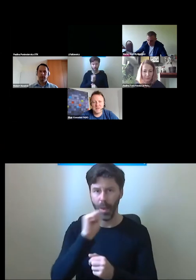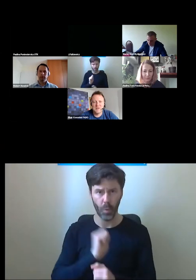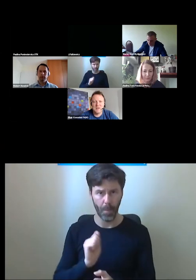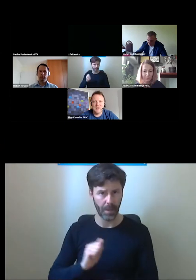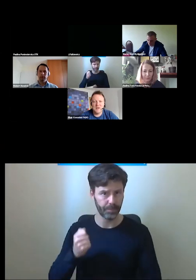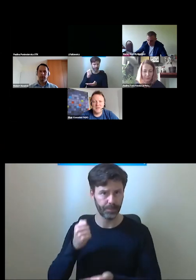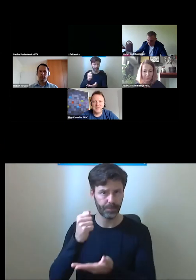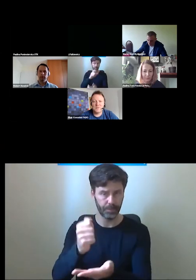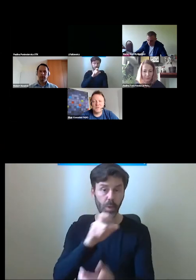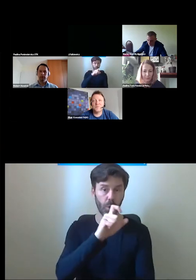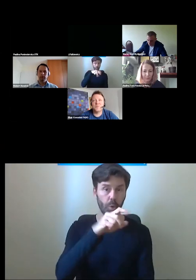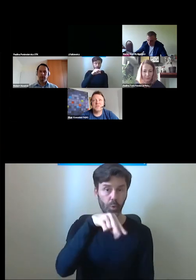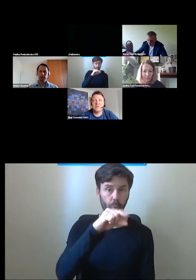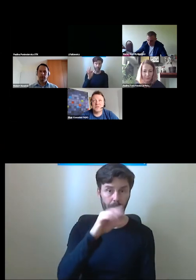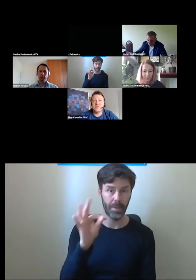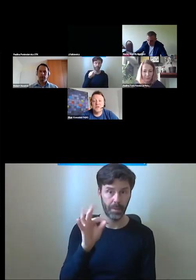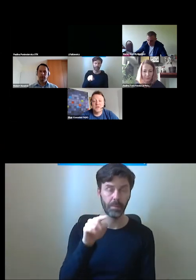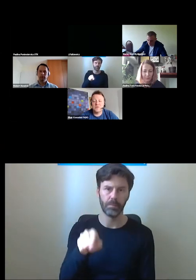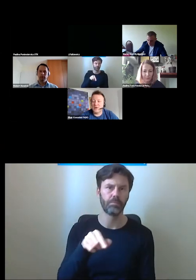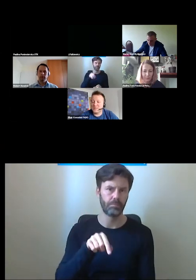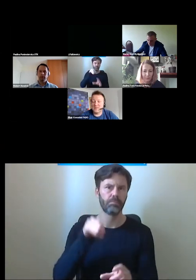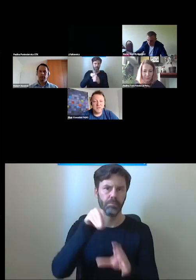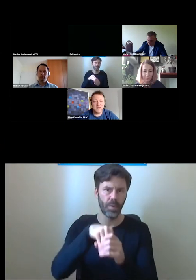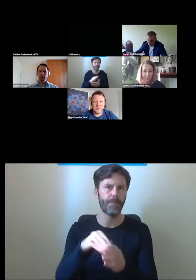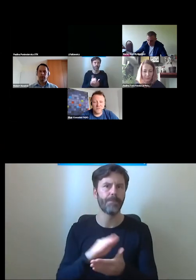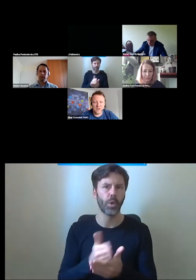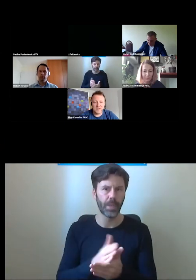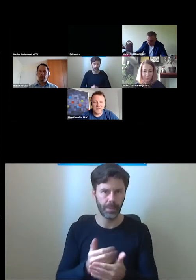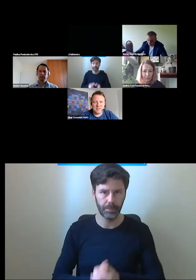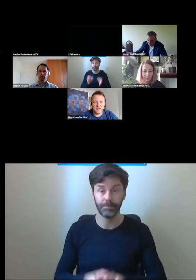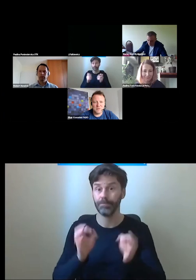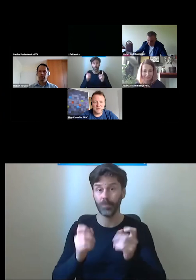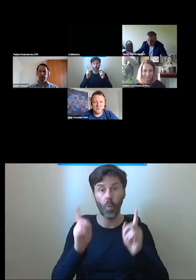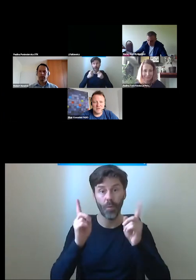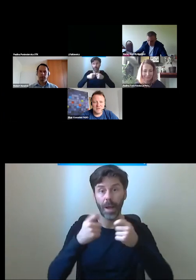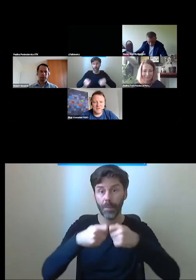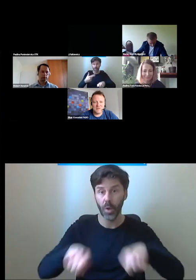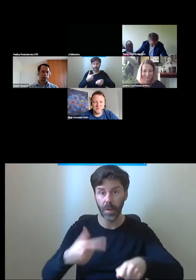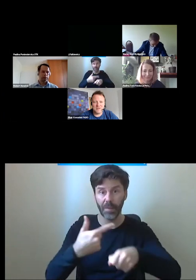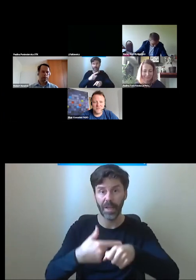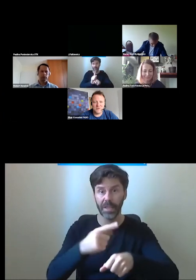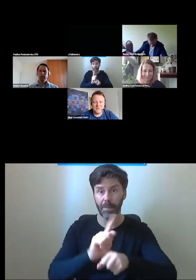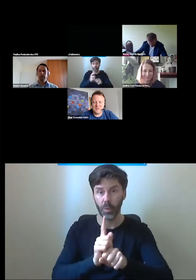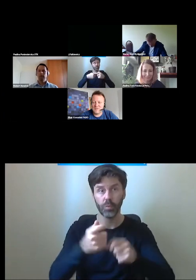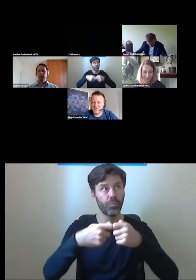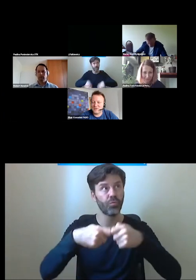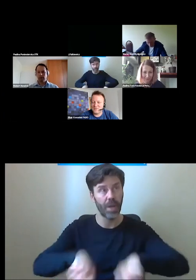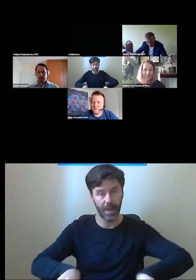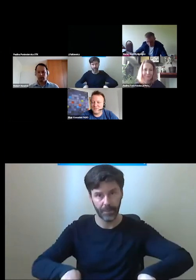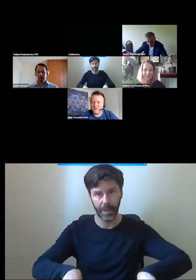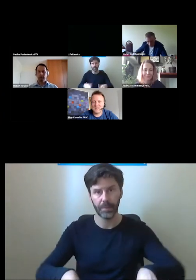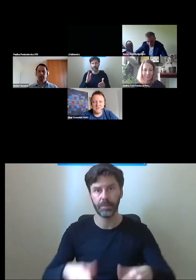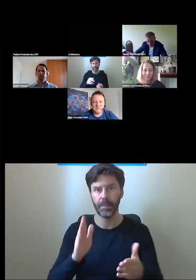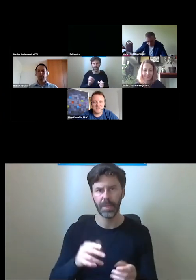CUPT jest instytucją pośredniczącą. Słuchajcie, idziemy na przerwę. 20 minut przerwy w tej chwili.